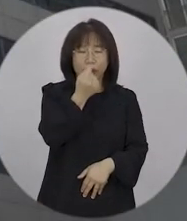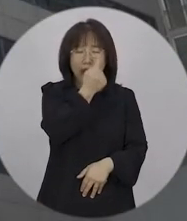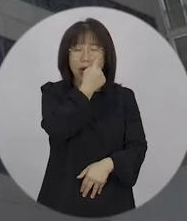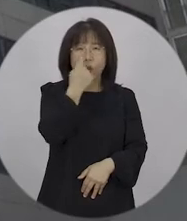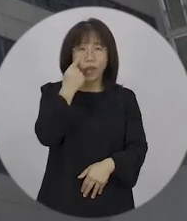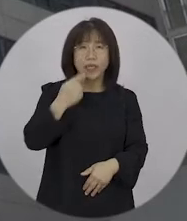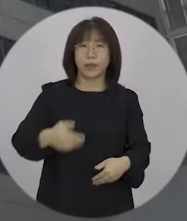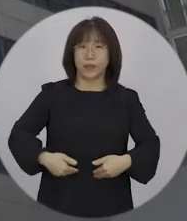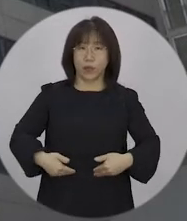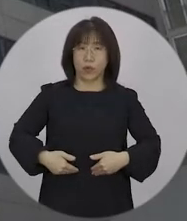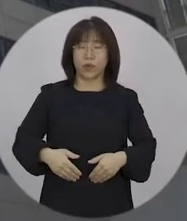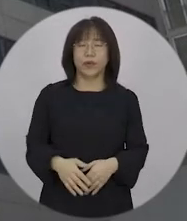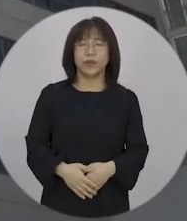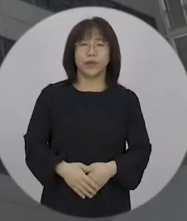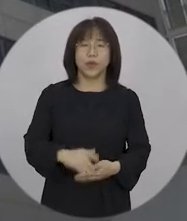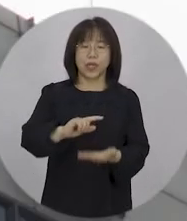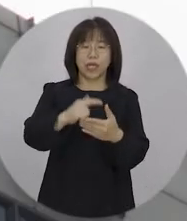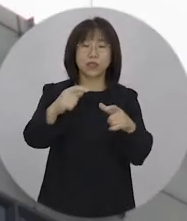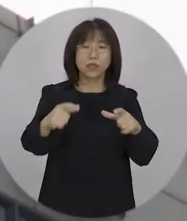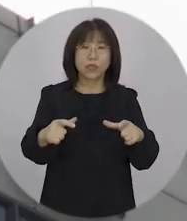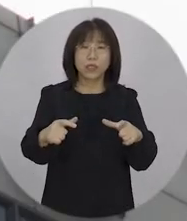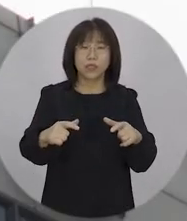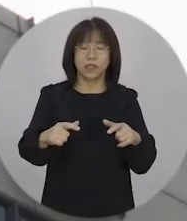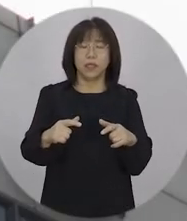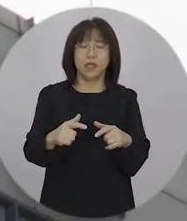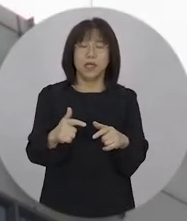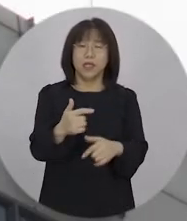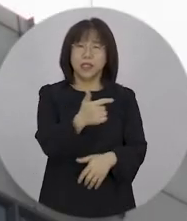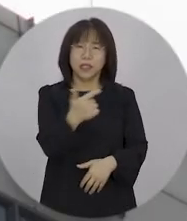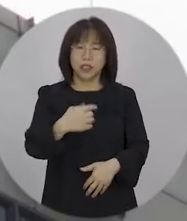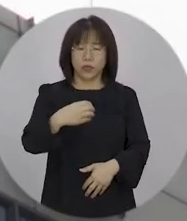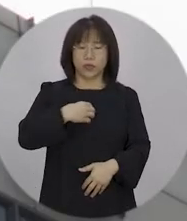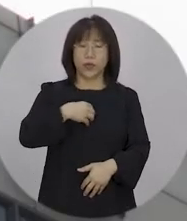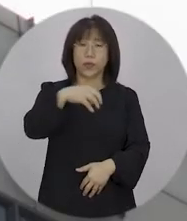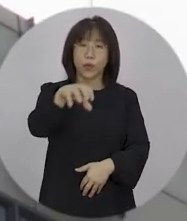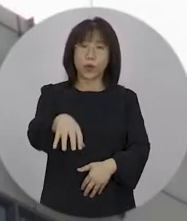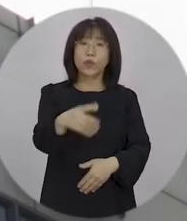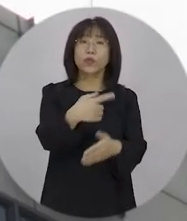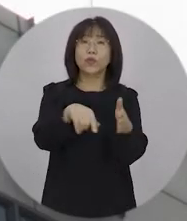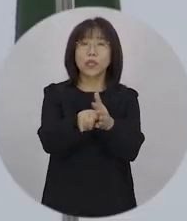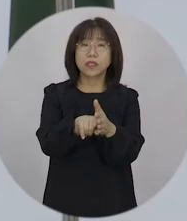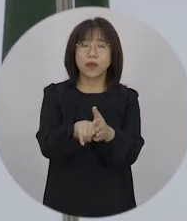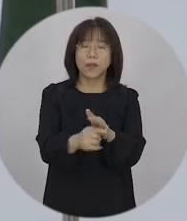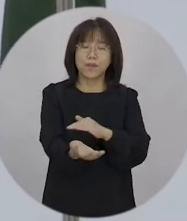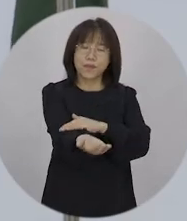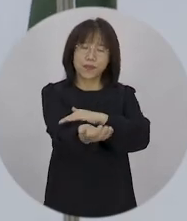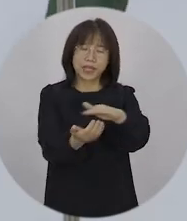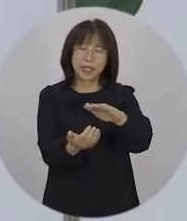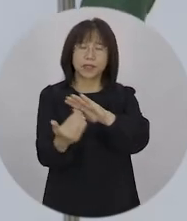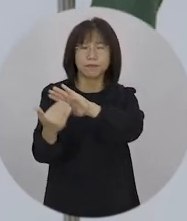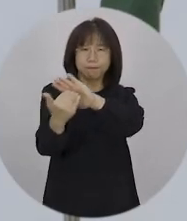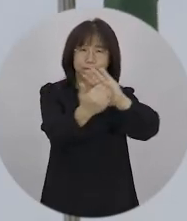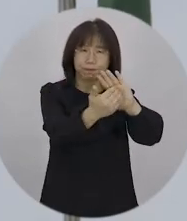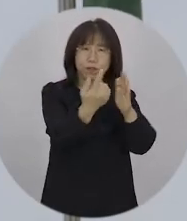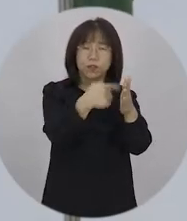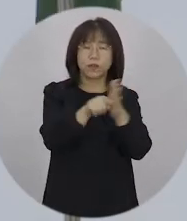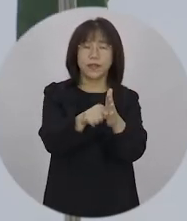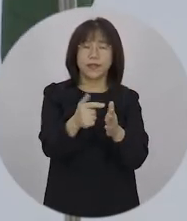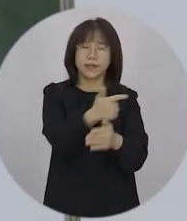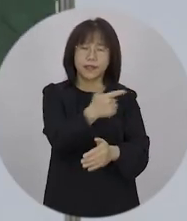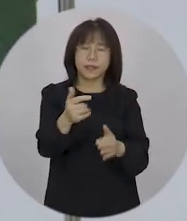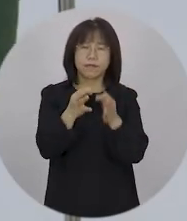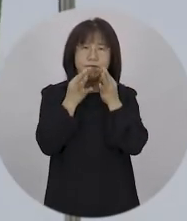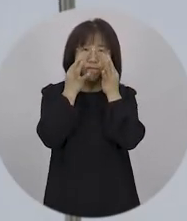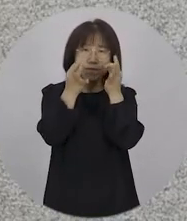차단에 나설 방침입니다. 한편 강서구는 지역 내 고위험시설에 대한 선제적인 코로나19 대응을 위해 총력을